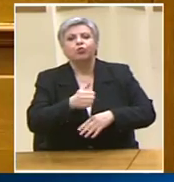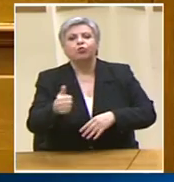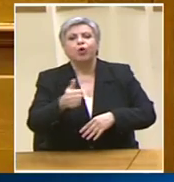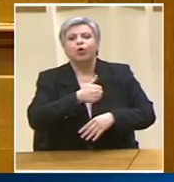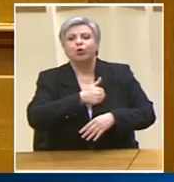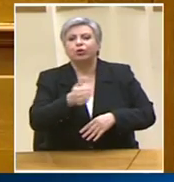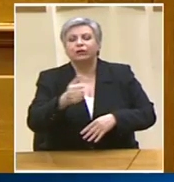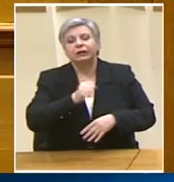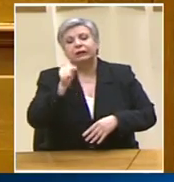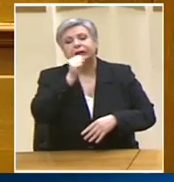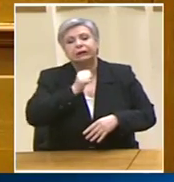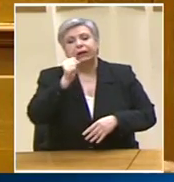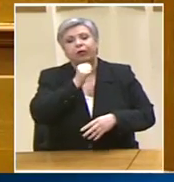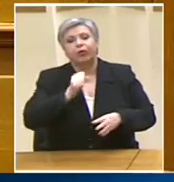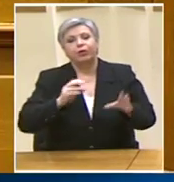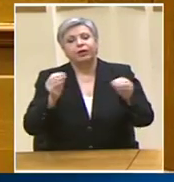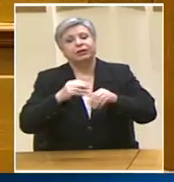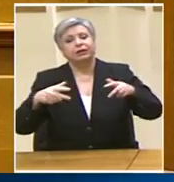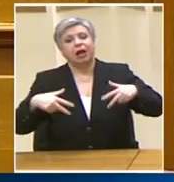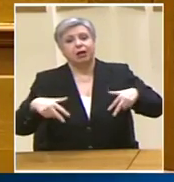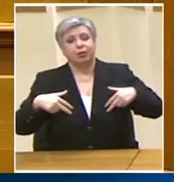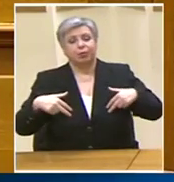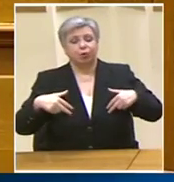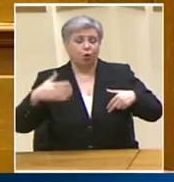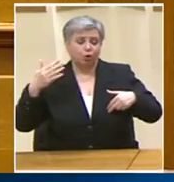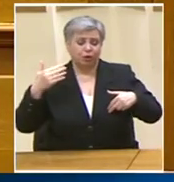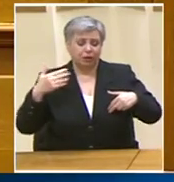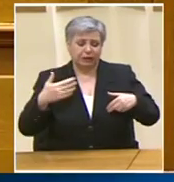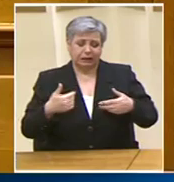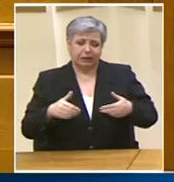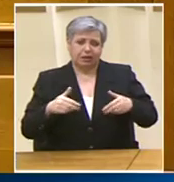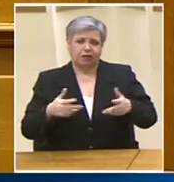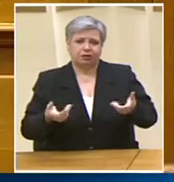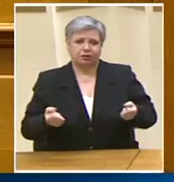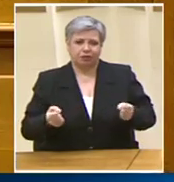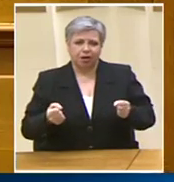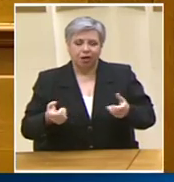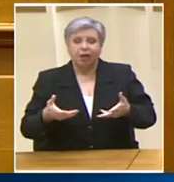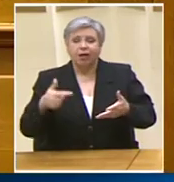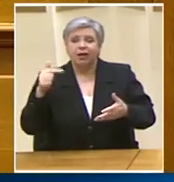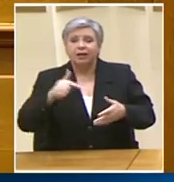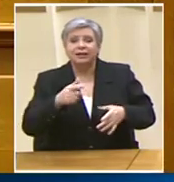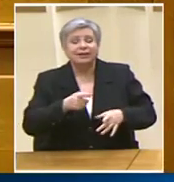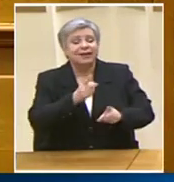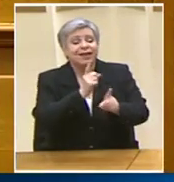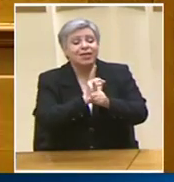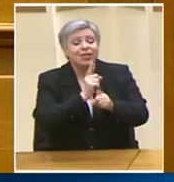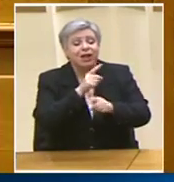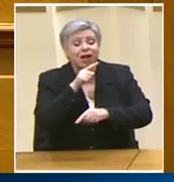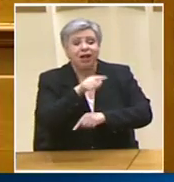πιο κρίσιμο στοιχείο. Ναι, ναι. Ναι, ναι. Κάνετε εσείς ειδικά που έχετε